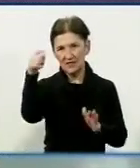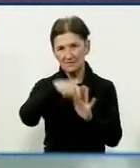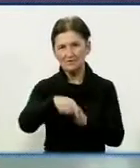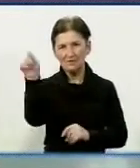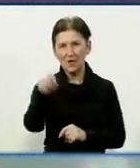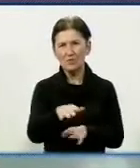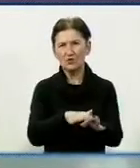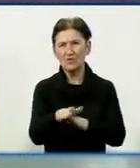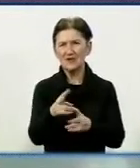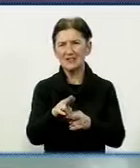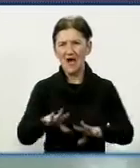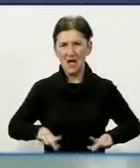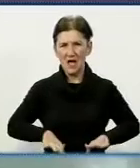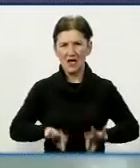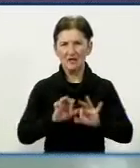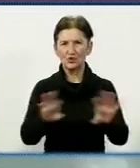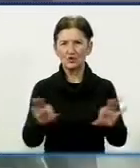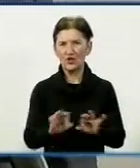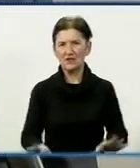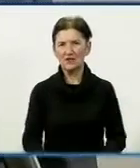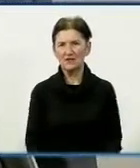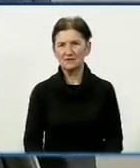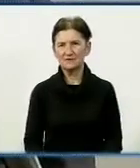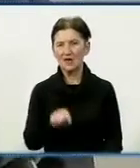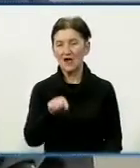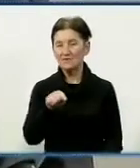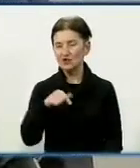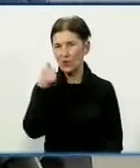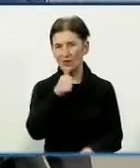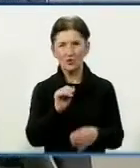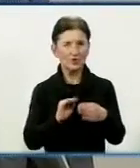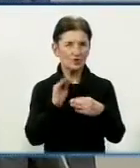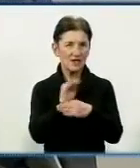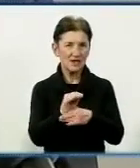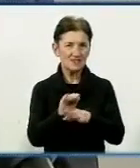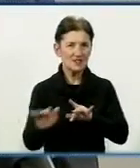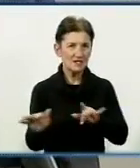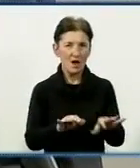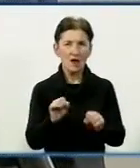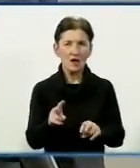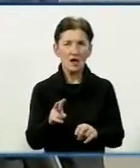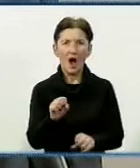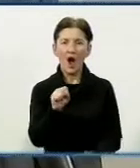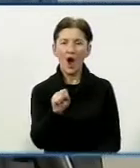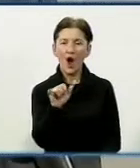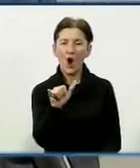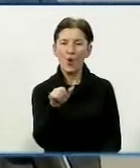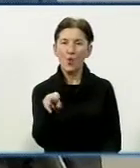проводив семінар для інструкторів. У цьому році додається такий вид діяльності, як аудіювання, і